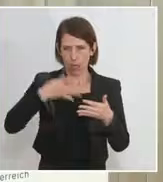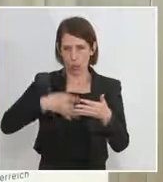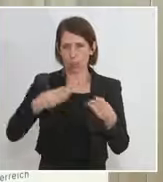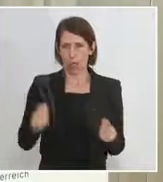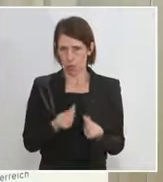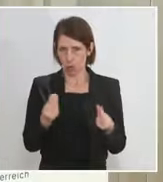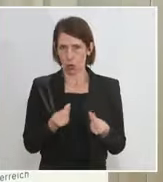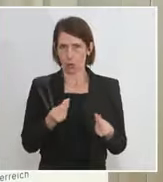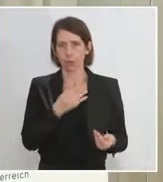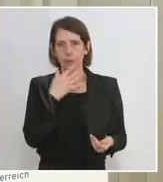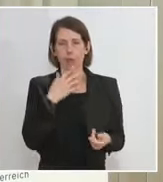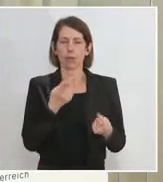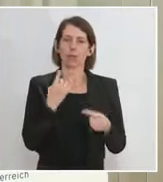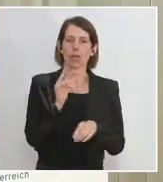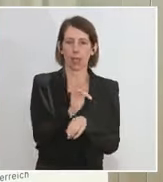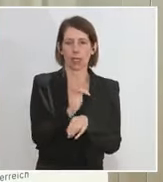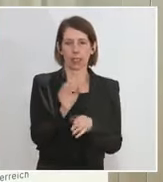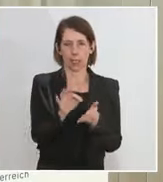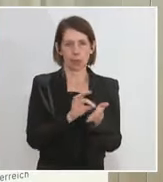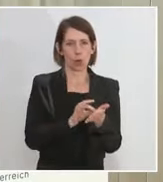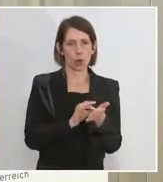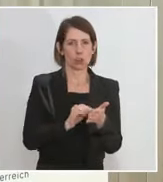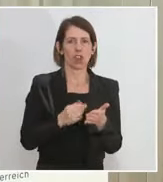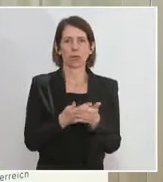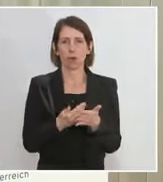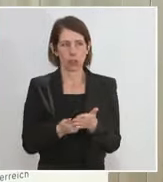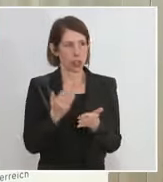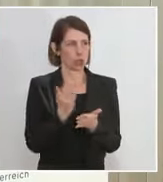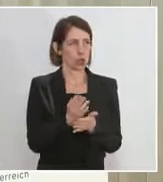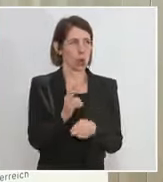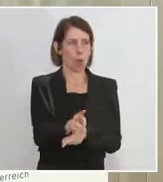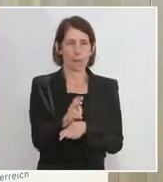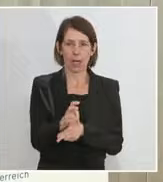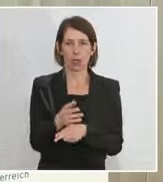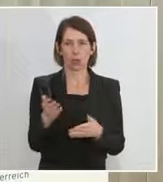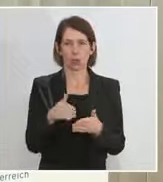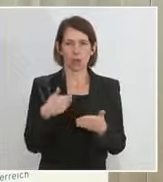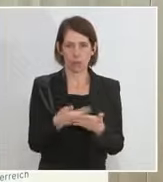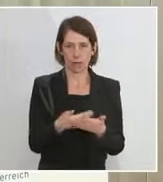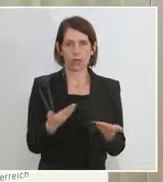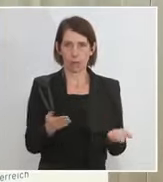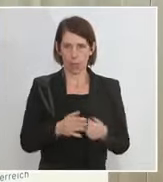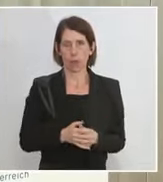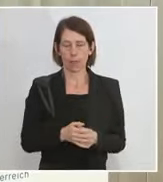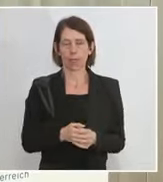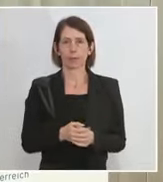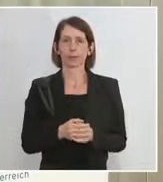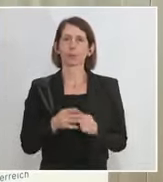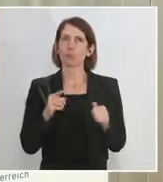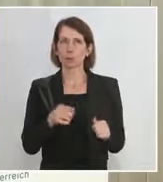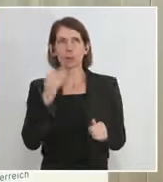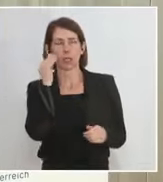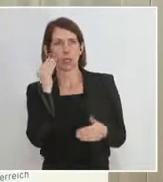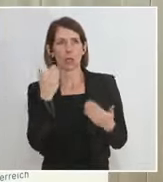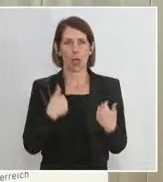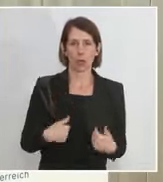vieles von den Kritikpunkten, Vorschlägen berücksichtigt, die gekommen sind und haben hier, denke ich, ein